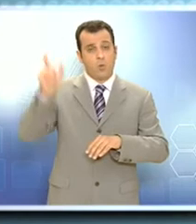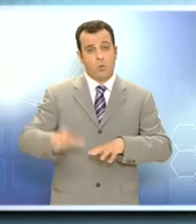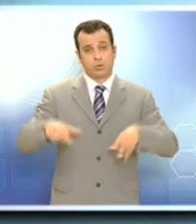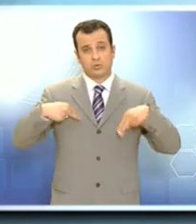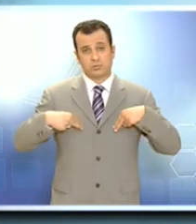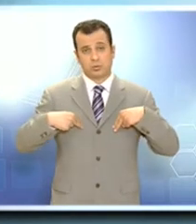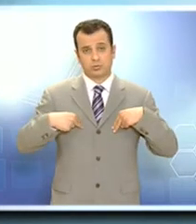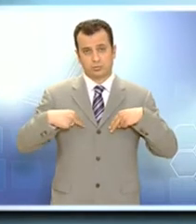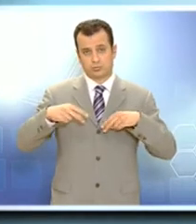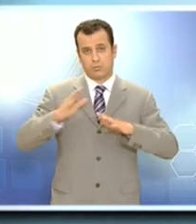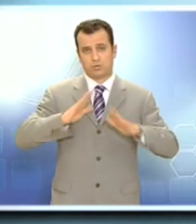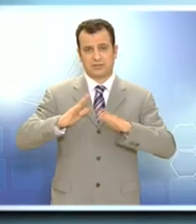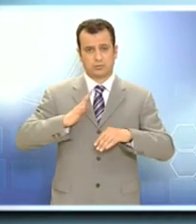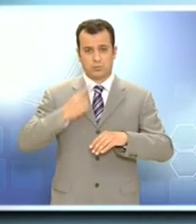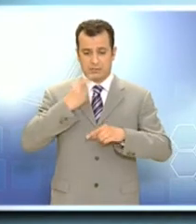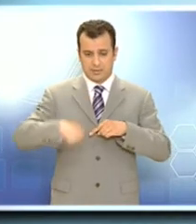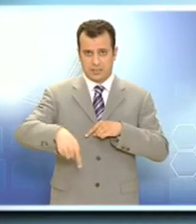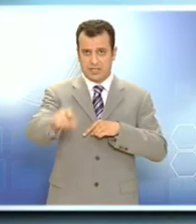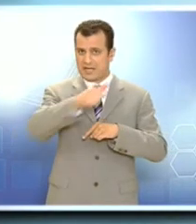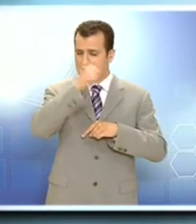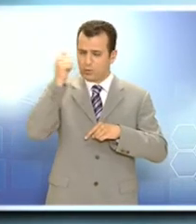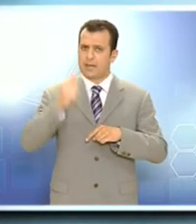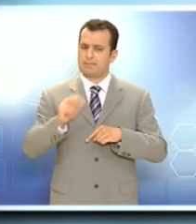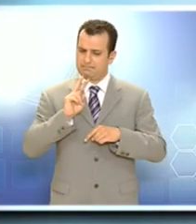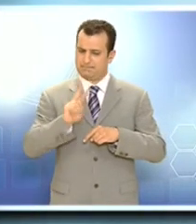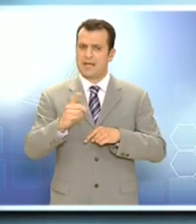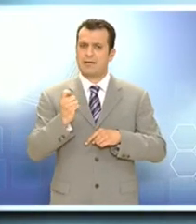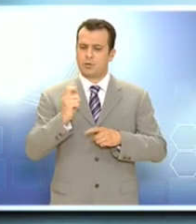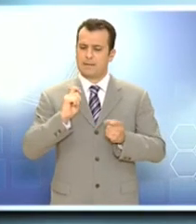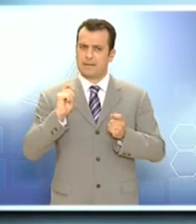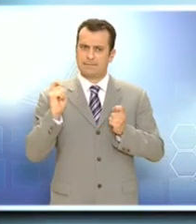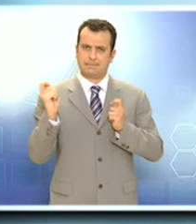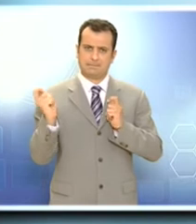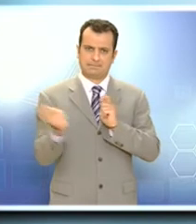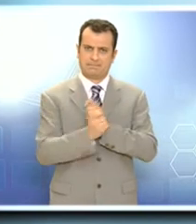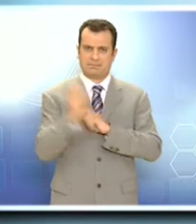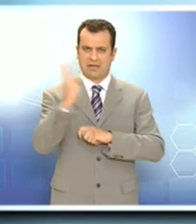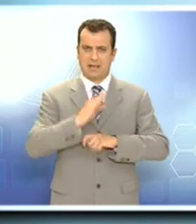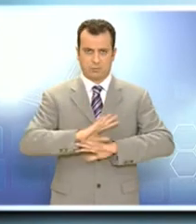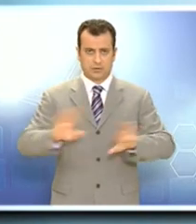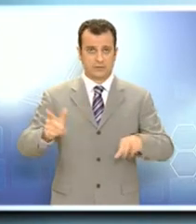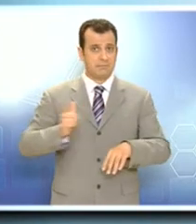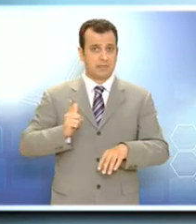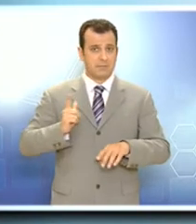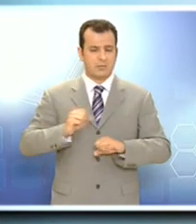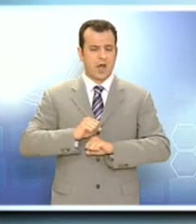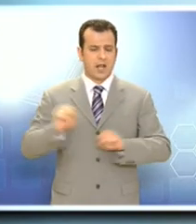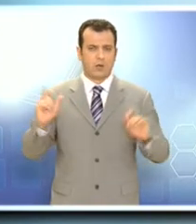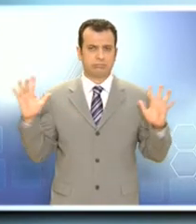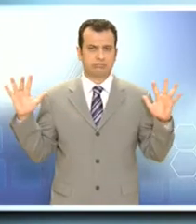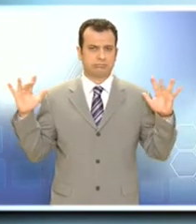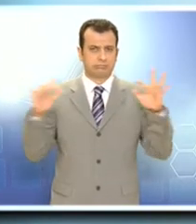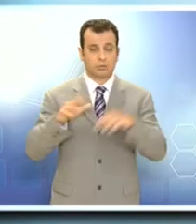εκτίμησε ότι το καλοκαίρι αναμένουμε σημάδια ότι η ελληνική οικονομία βγαίνει από την κρίση και πως η χώρα περιμένει ρεκόρ τουριστικών αφήξεων.